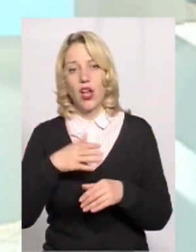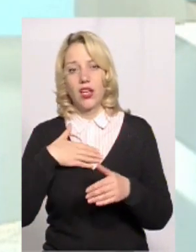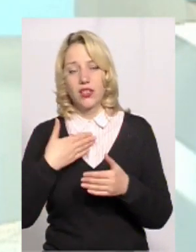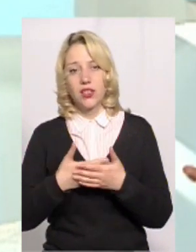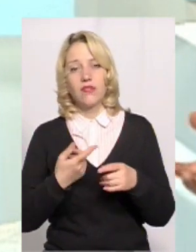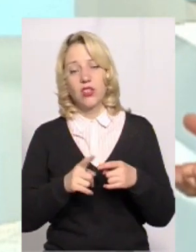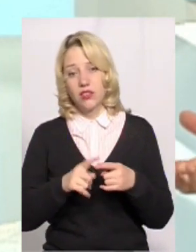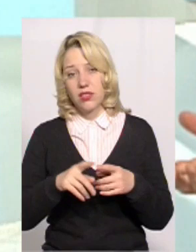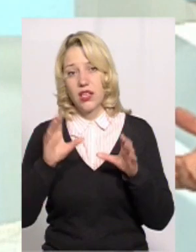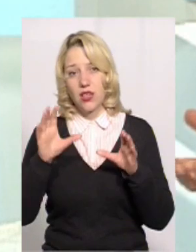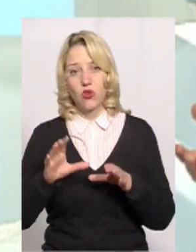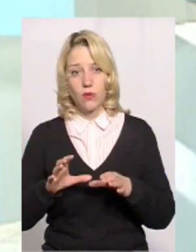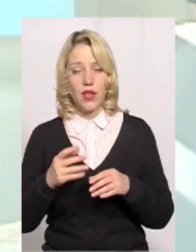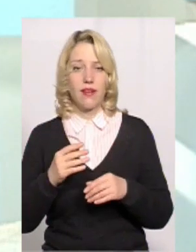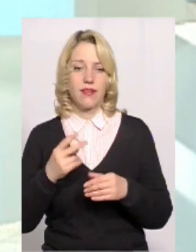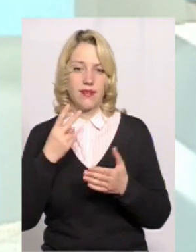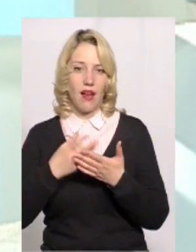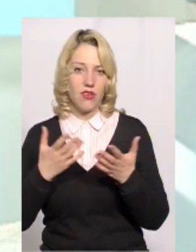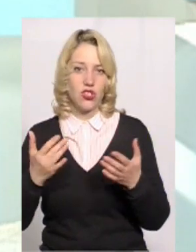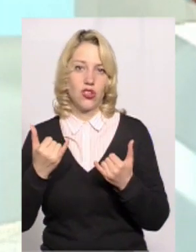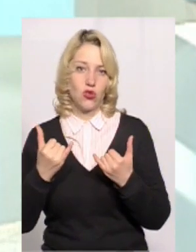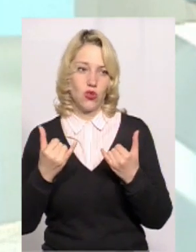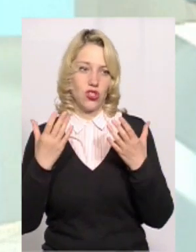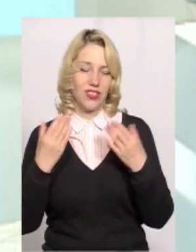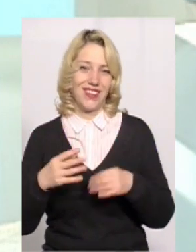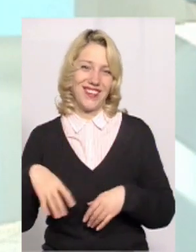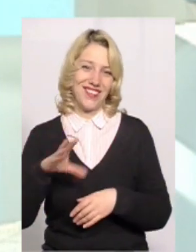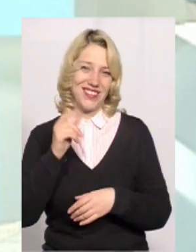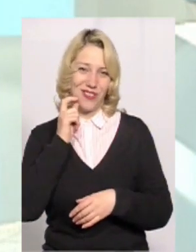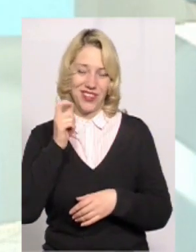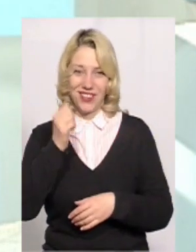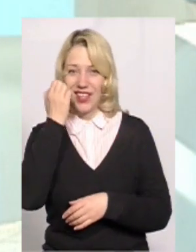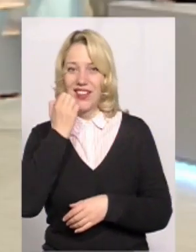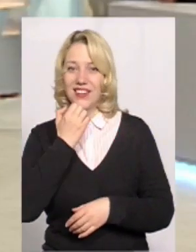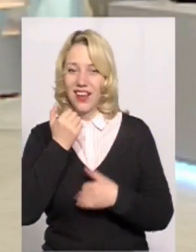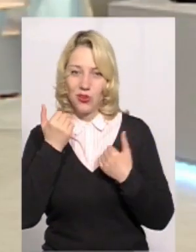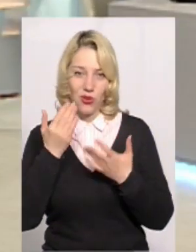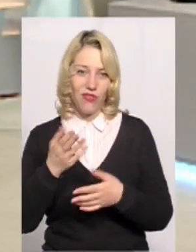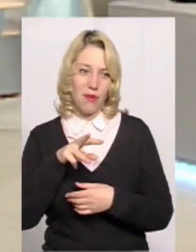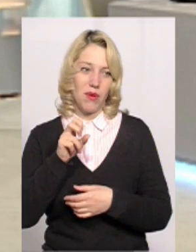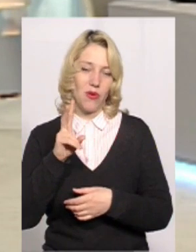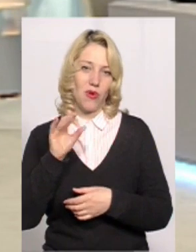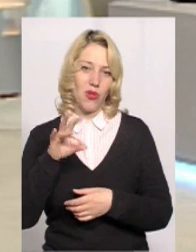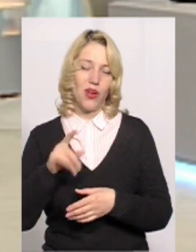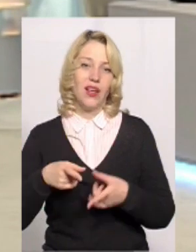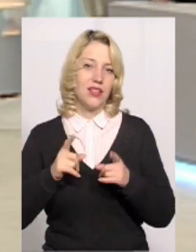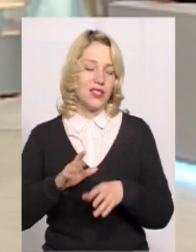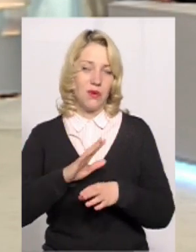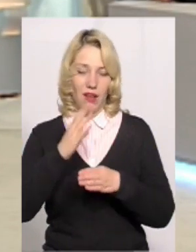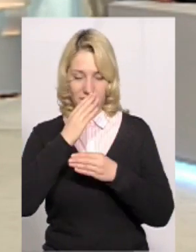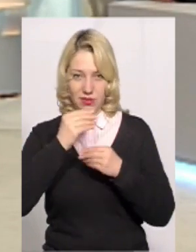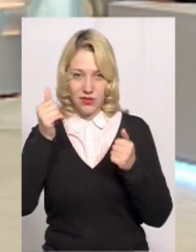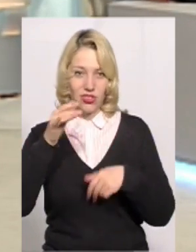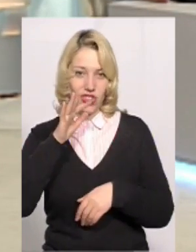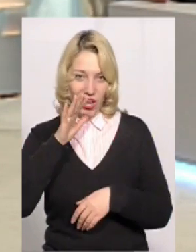Тому це закономірне явище на сьогоднішній день. Для всієї України. Дякую вам, пане Миколу. Насправді, непомітно